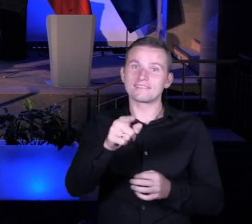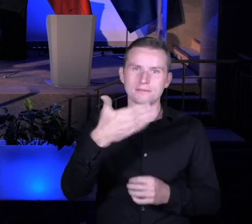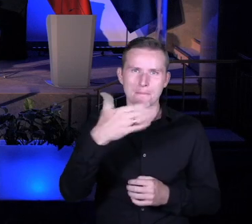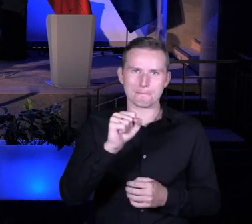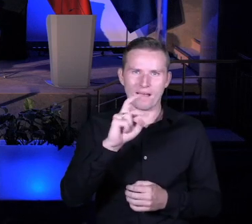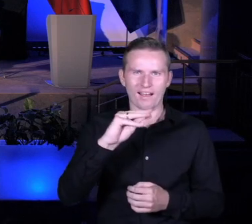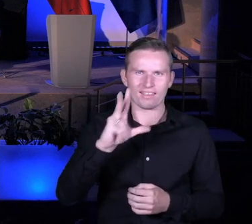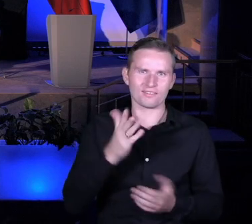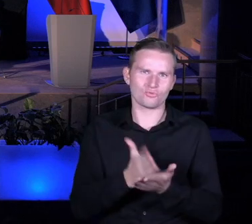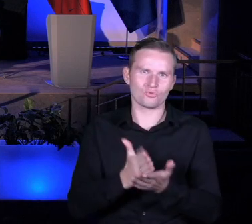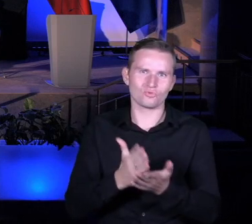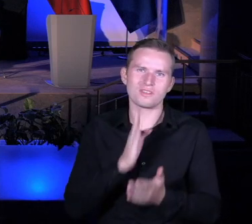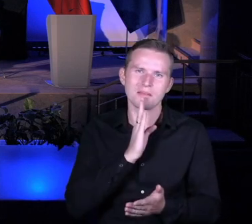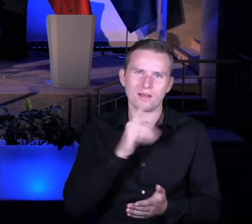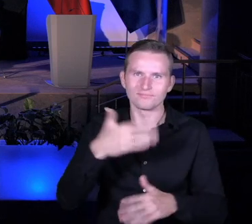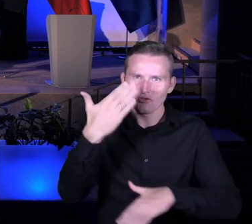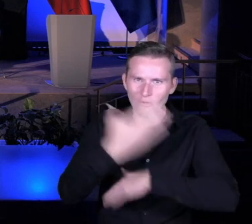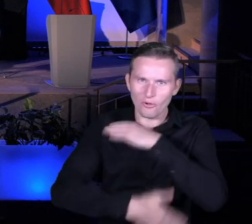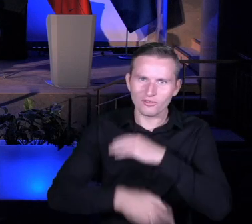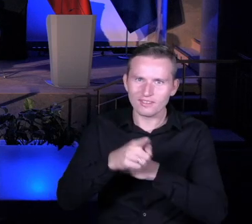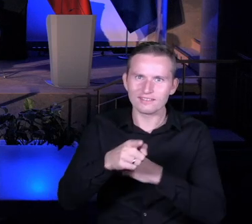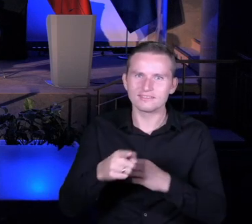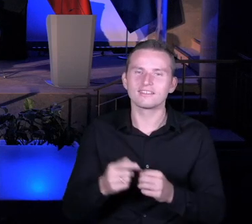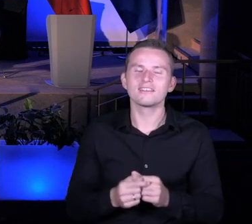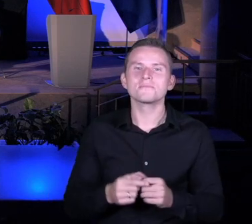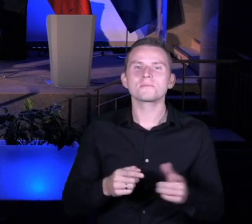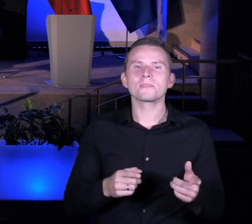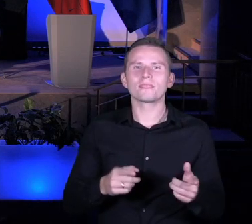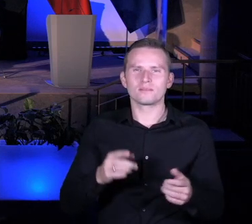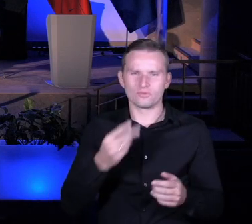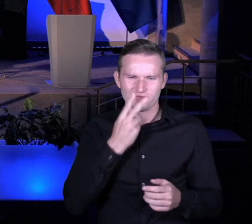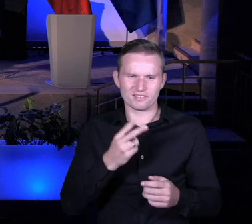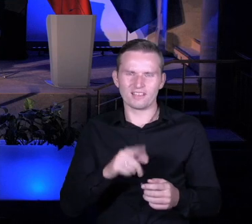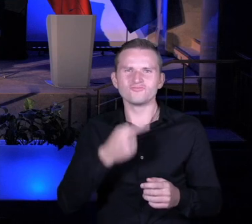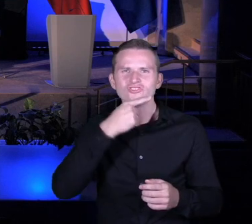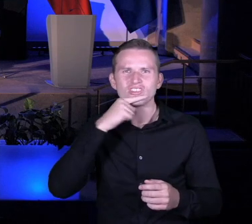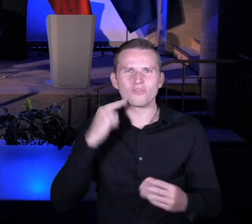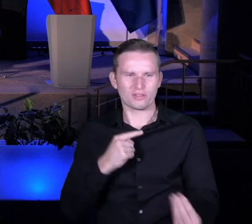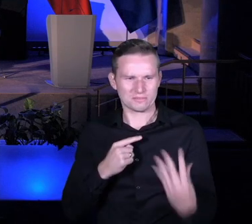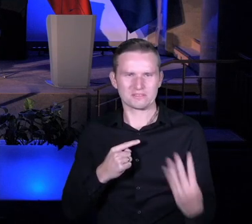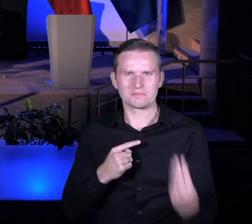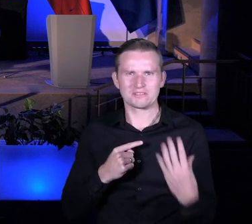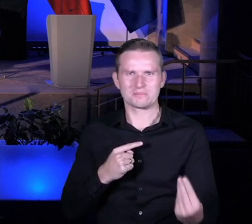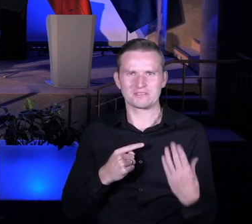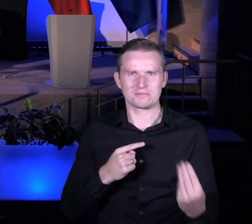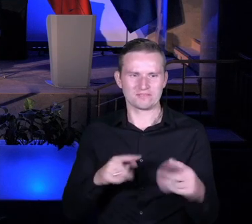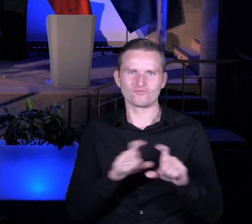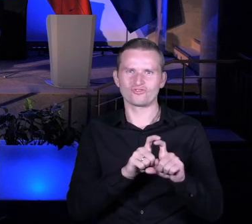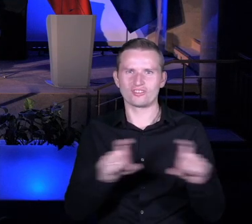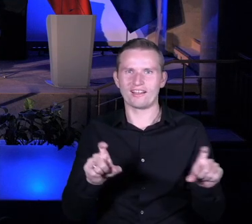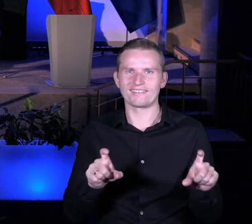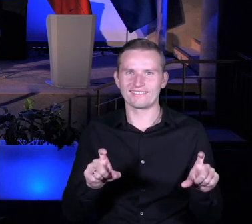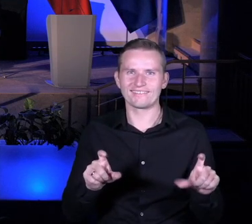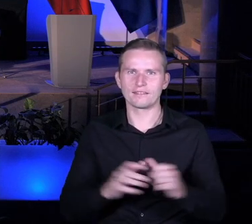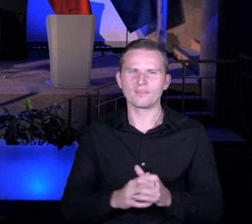nam się kończy, nieubłaganie, to takie, czy Państwo nie wiedzą, takie czerwone cyferki nam tutaj wyskakują. Jak siedziałem z tamtej strony, to się zastanawiałem,